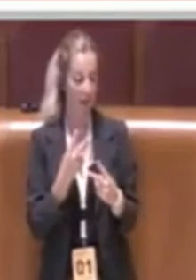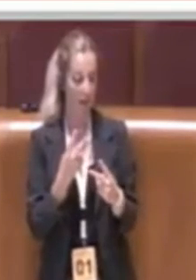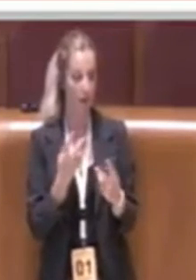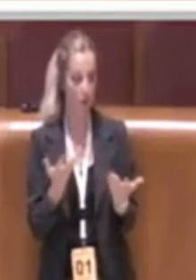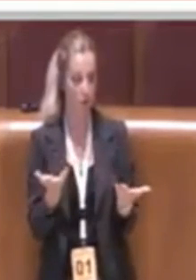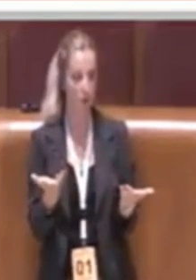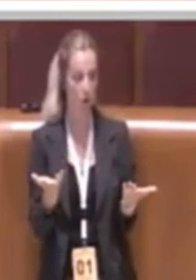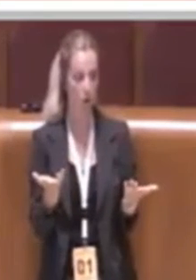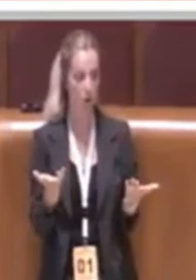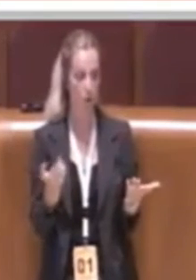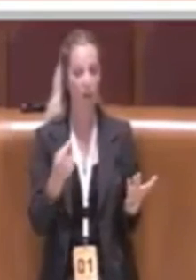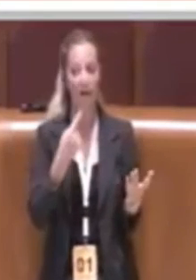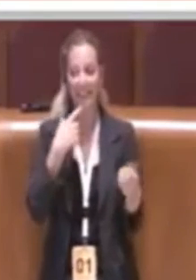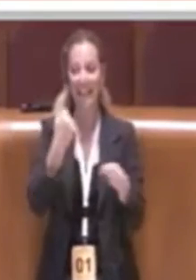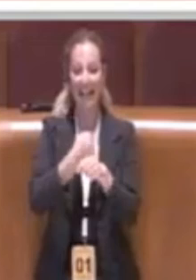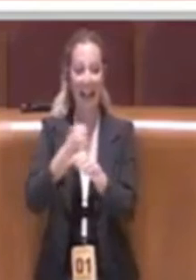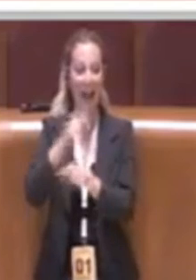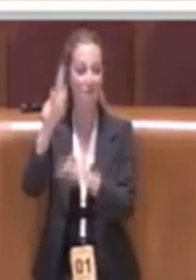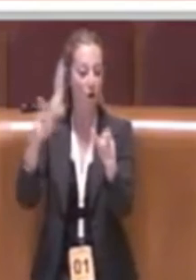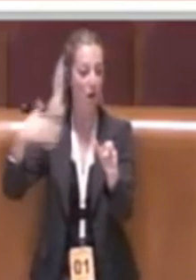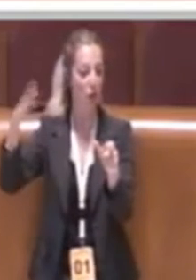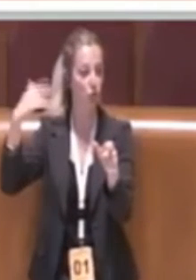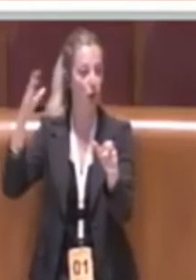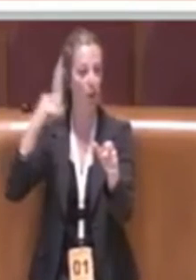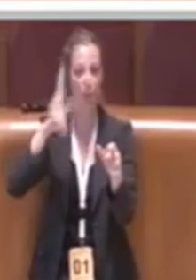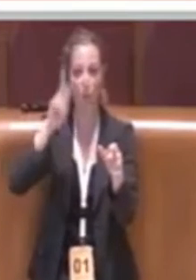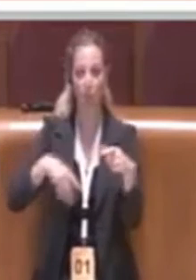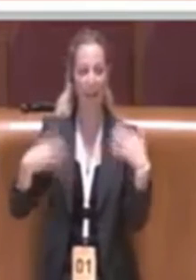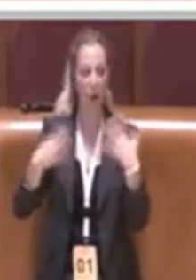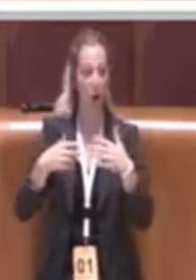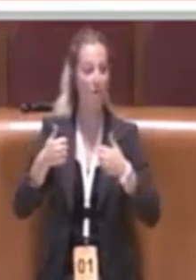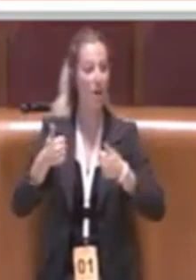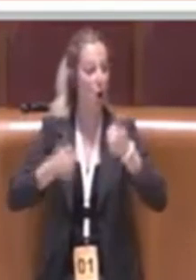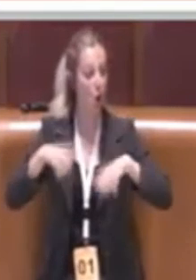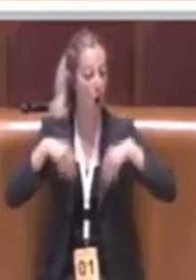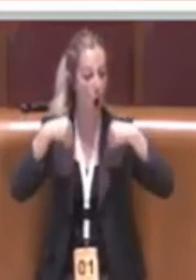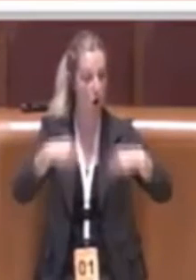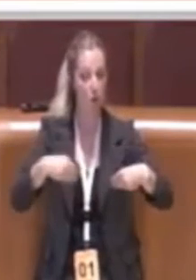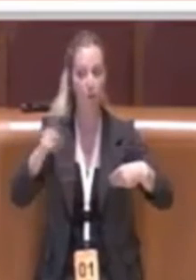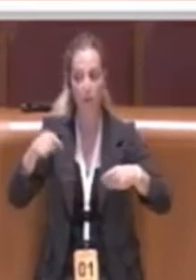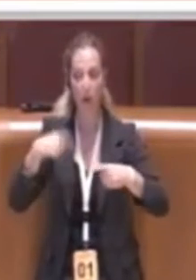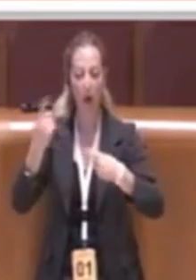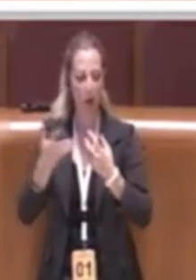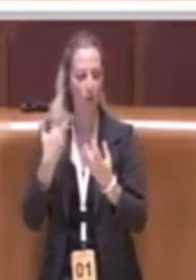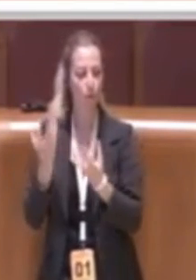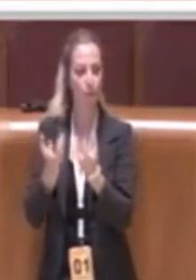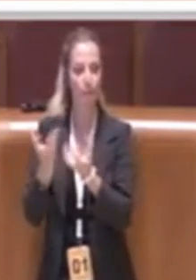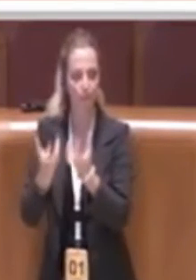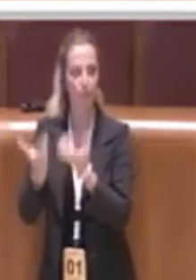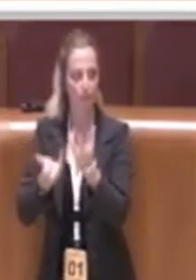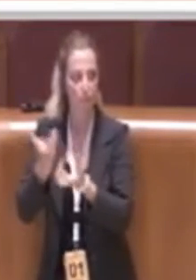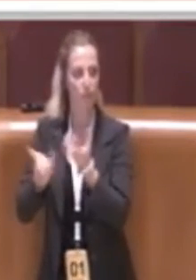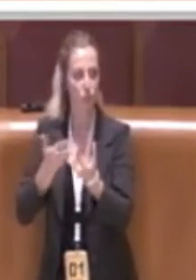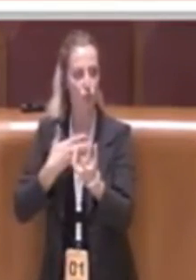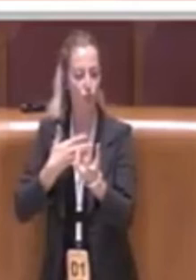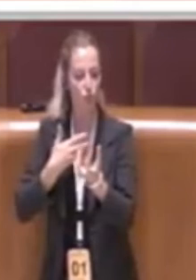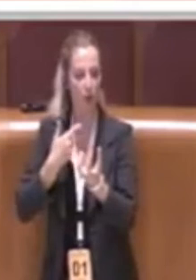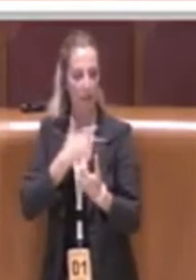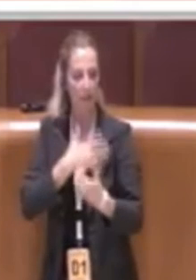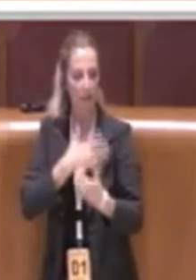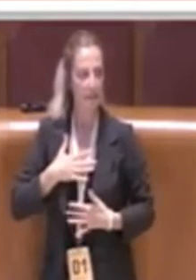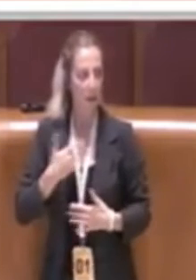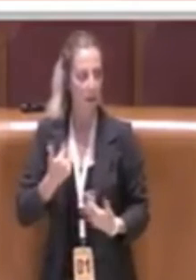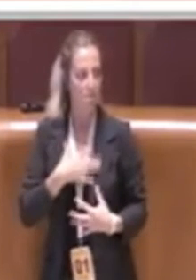lavoratori che hanno partecipato nel concorso del 2009 sta diventando, purtroppo,